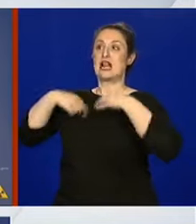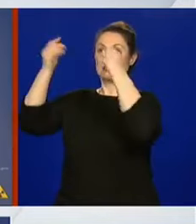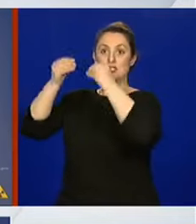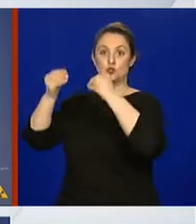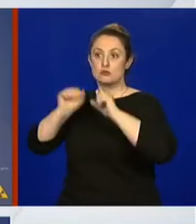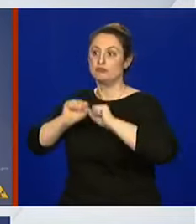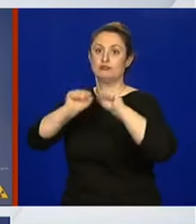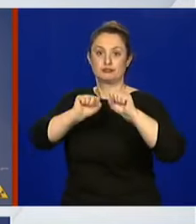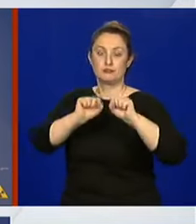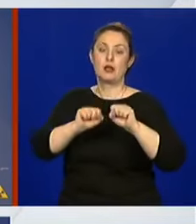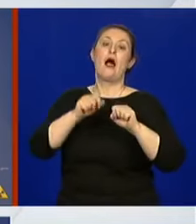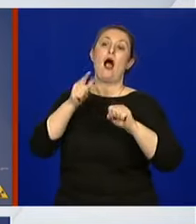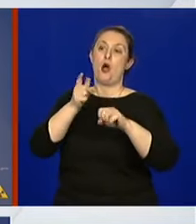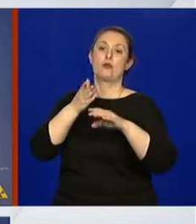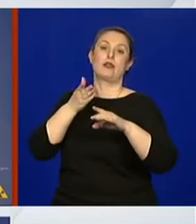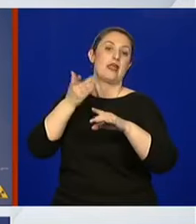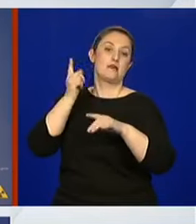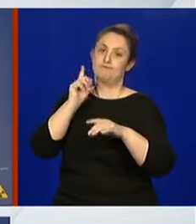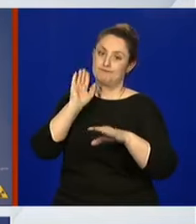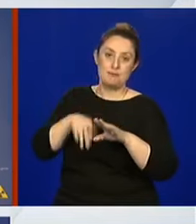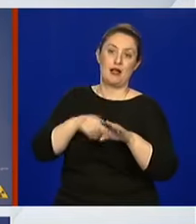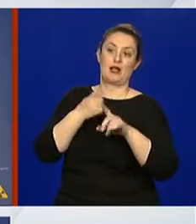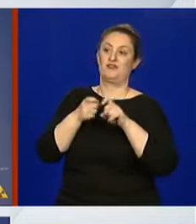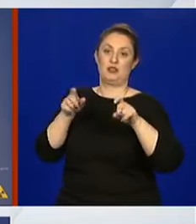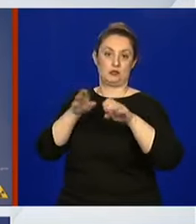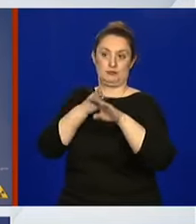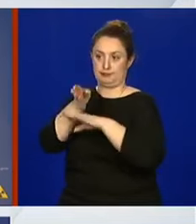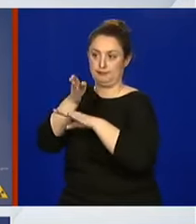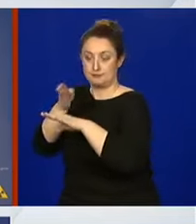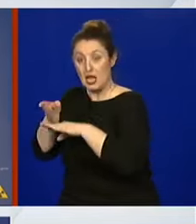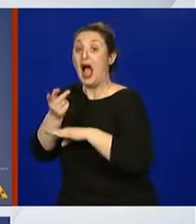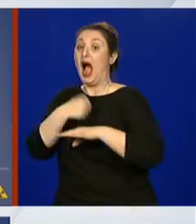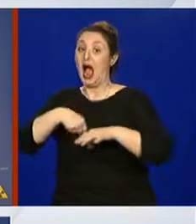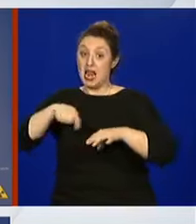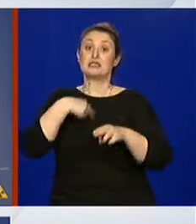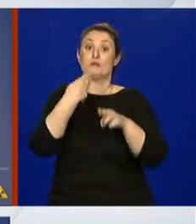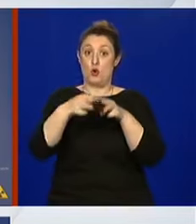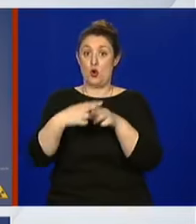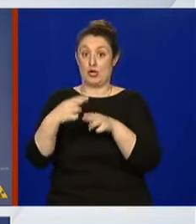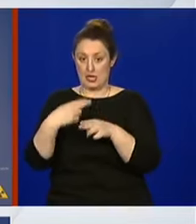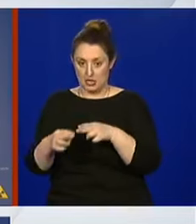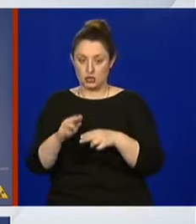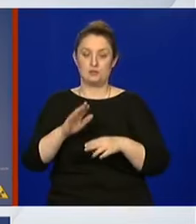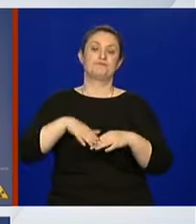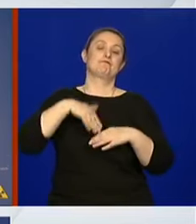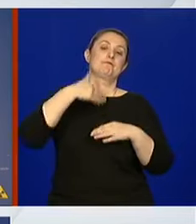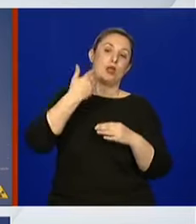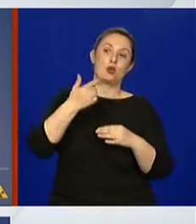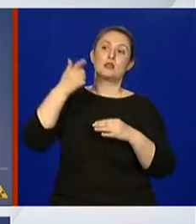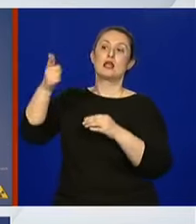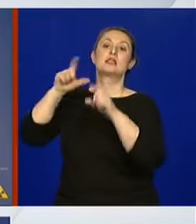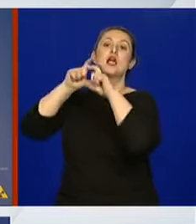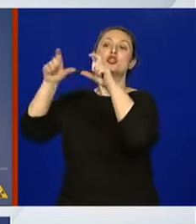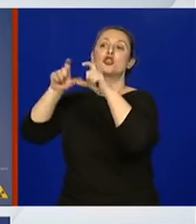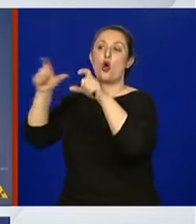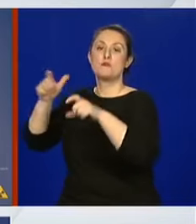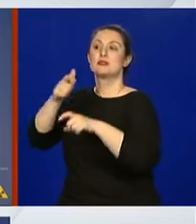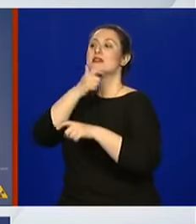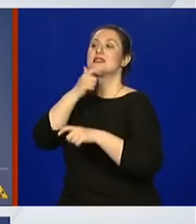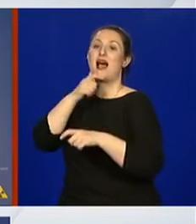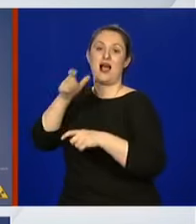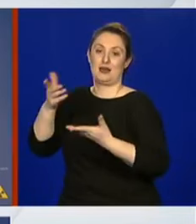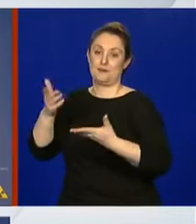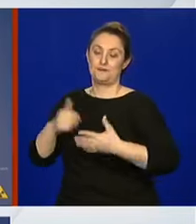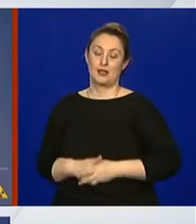zahvaljujući epidemiološkoj struci, to je riješeno. Nakon toga virus je ušao u domove za starije. Gledajte, to nije